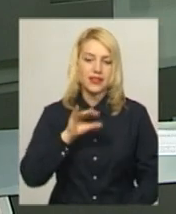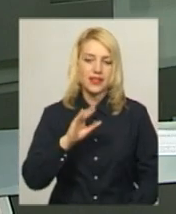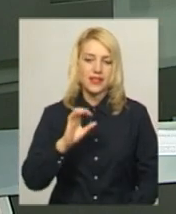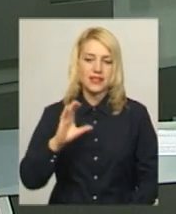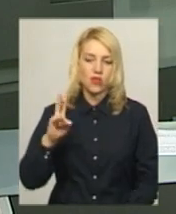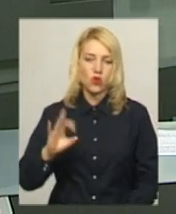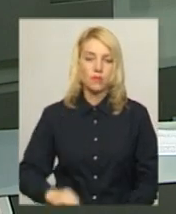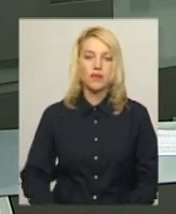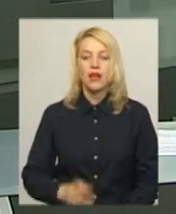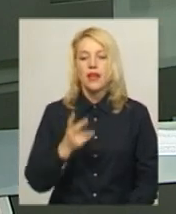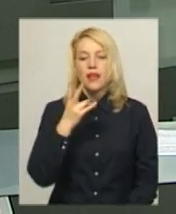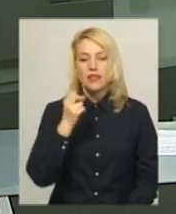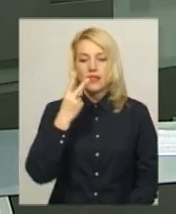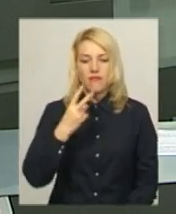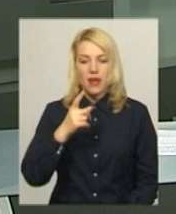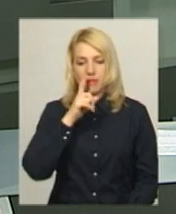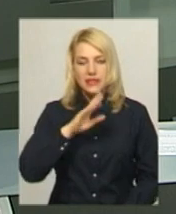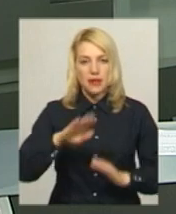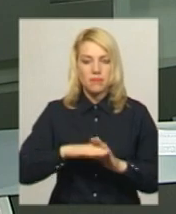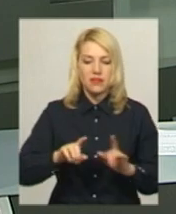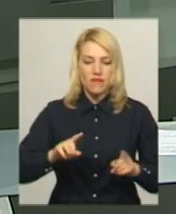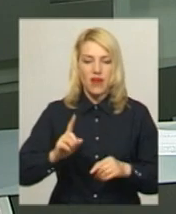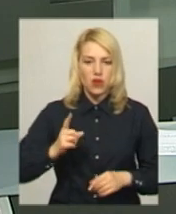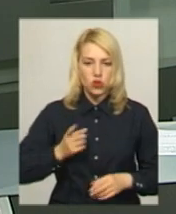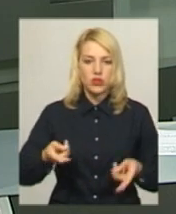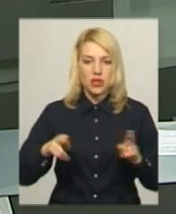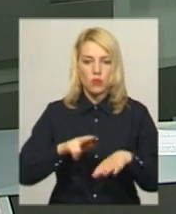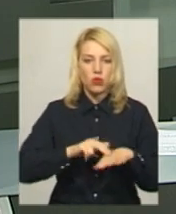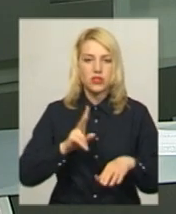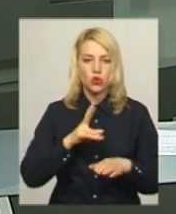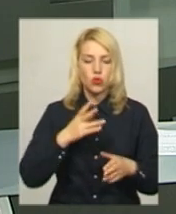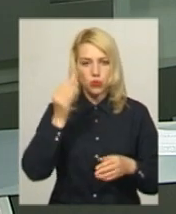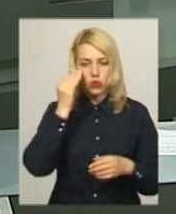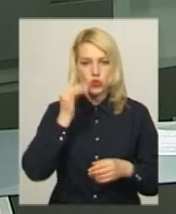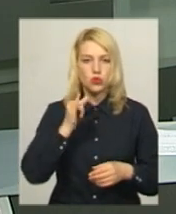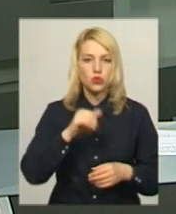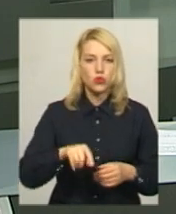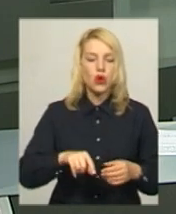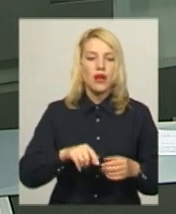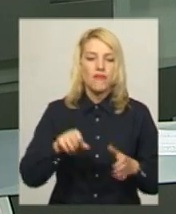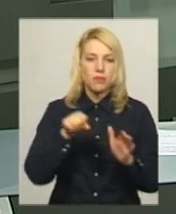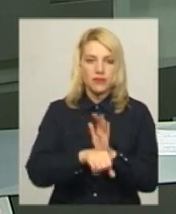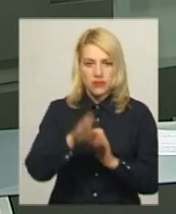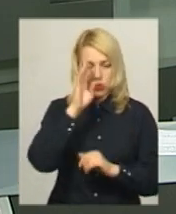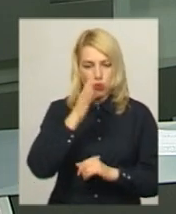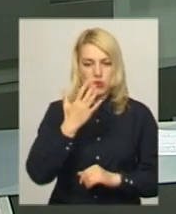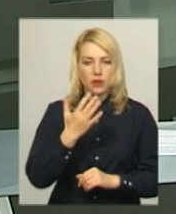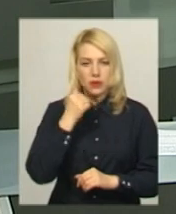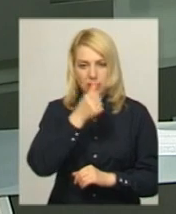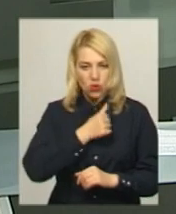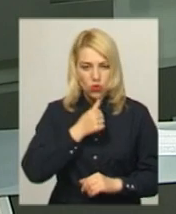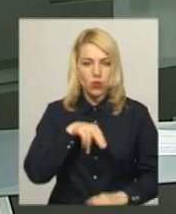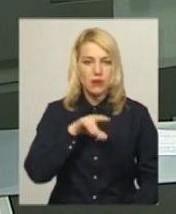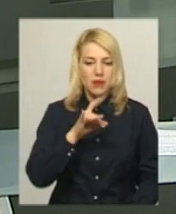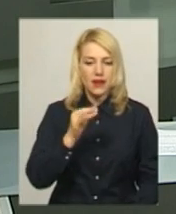На два місяці під вартою залишать поліцейських, яких підозрюють у вбивстві хлопчика в Переяславі Хмельницькому. Таке рішення ухвалили сьогодні в